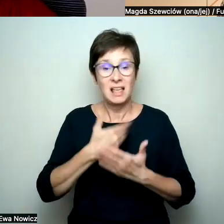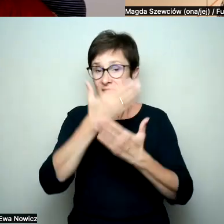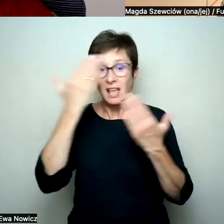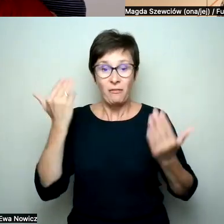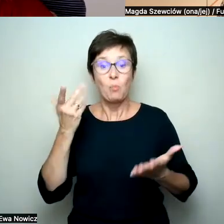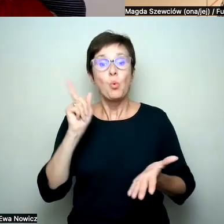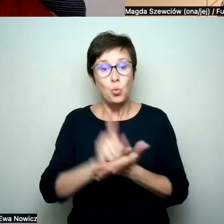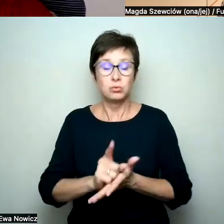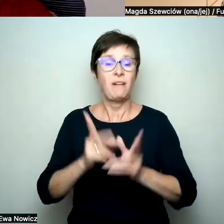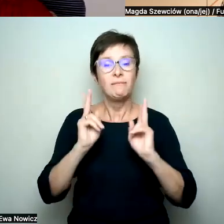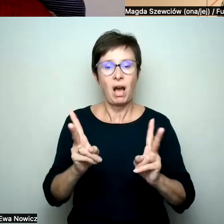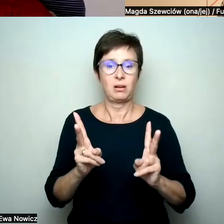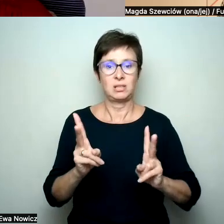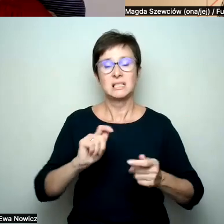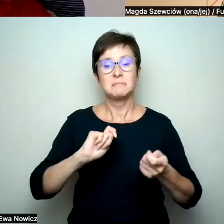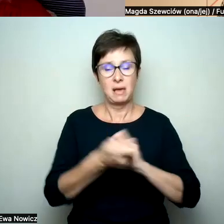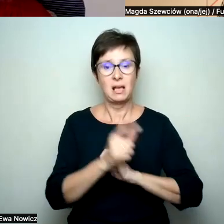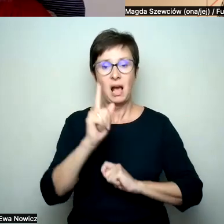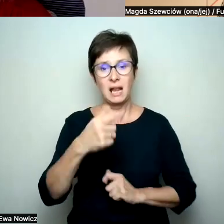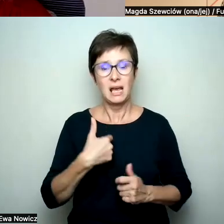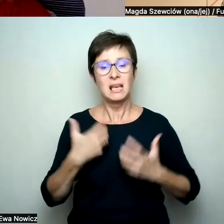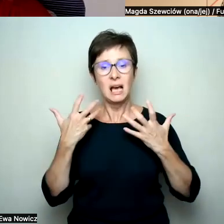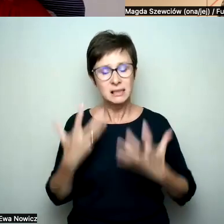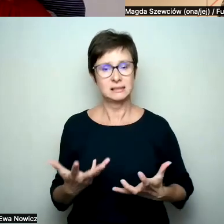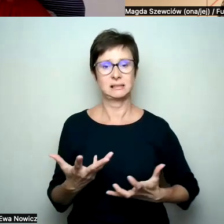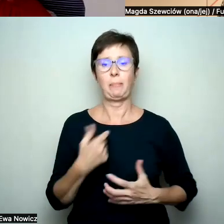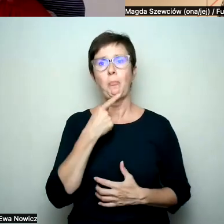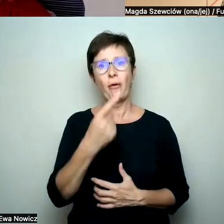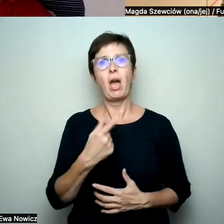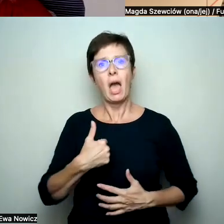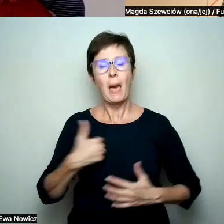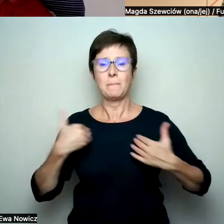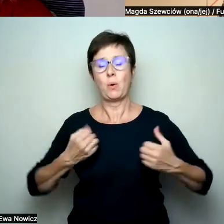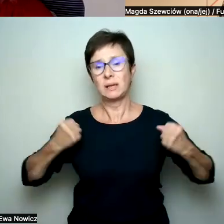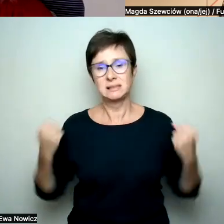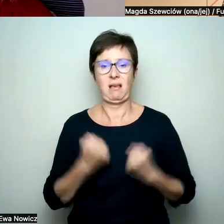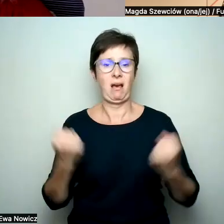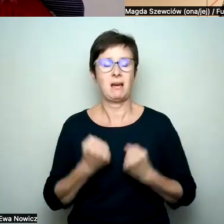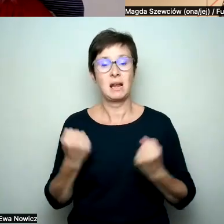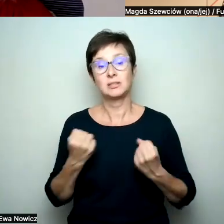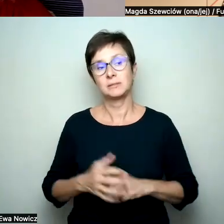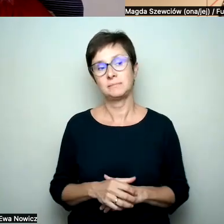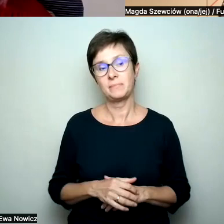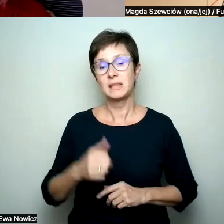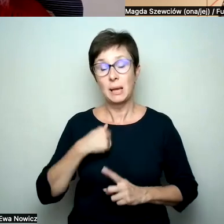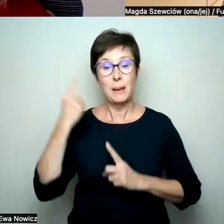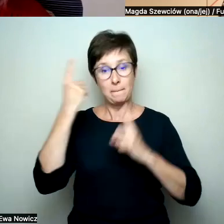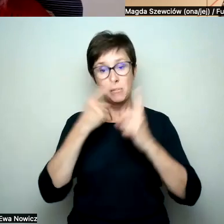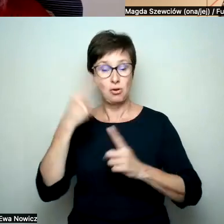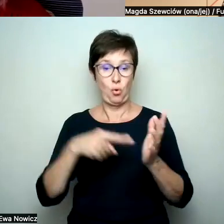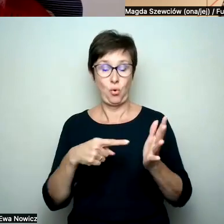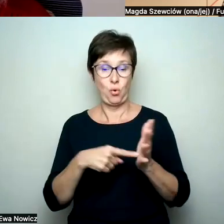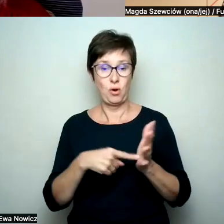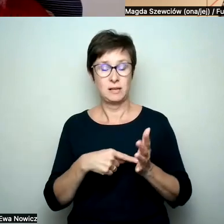coś realnie zmienić, ale chcę móc powiedzieć, że przynajmniej próbowałam. I myślę, że to o to chodzi, że